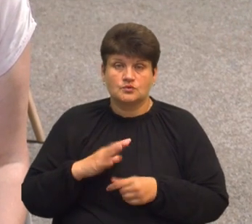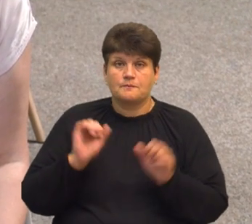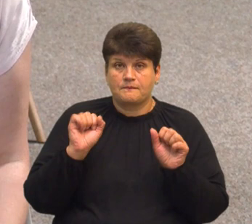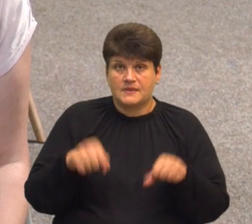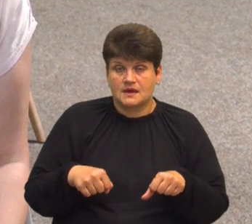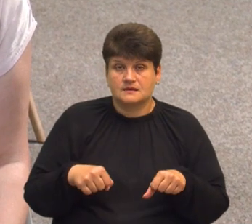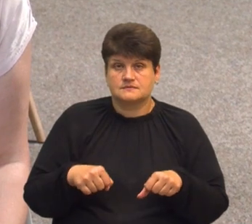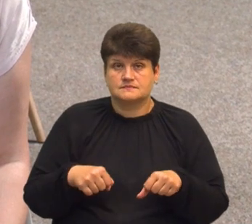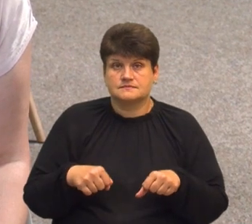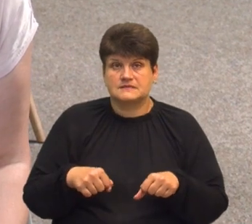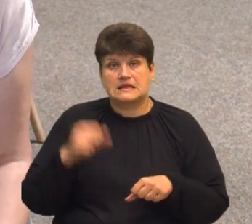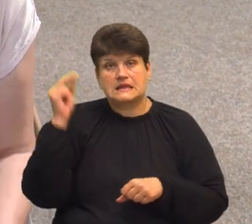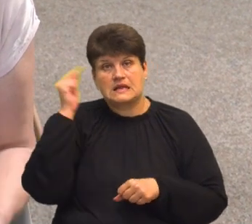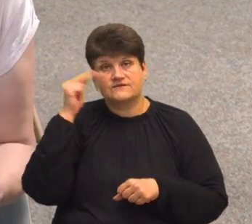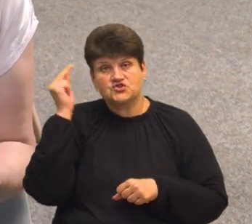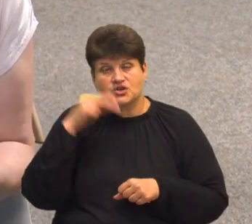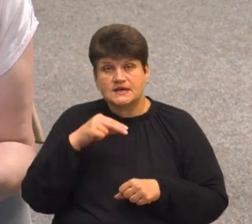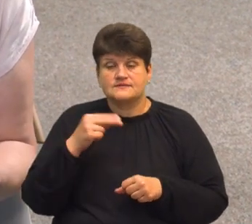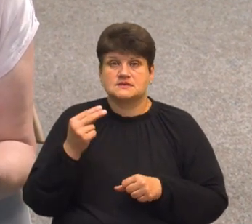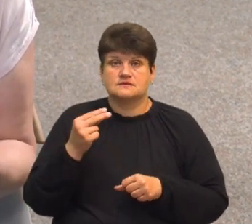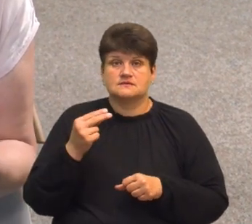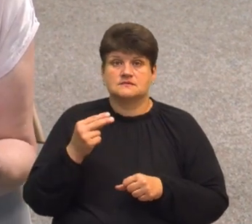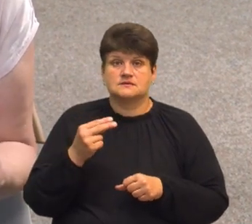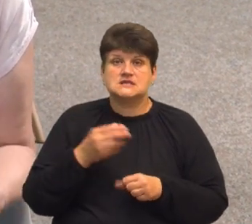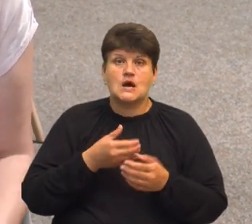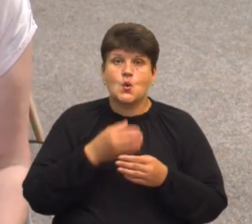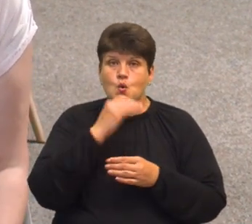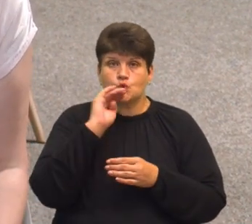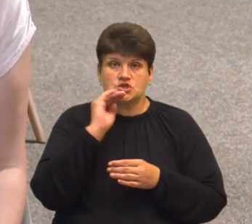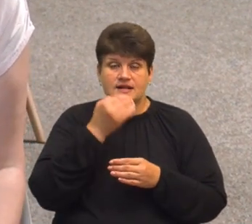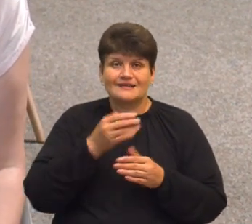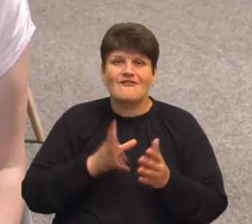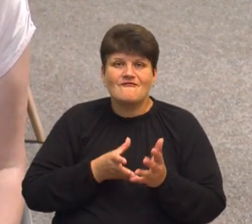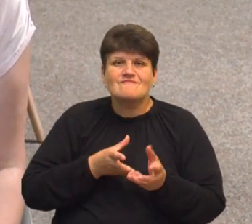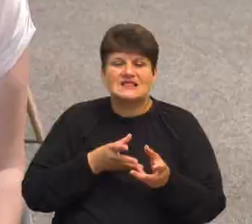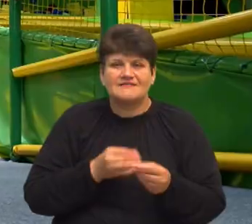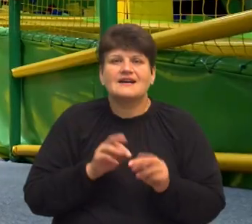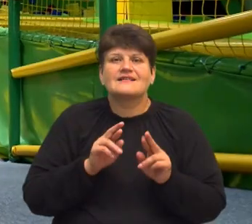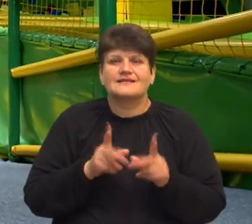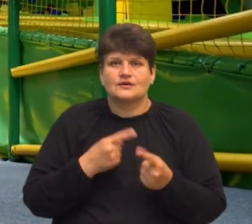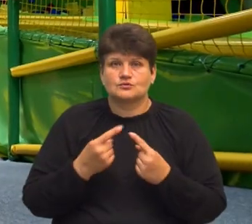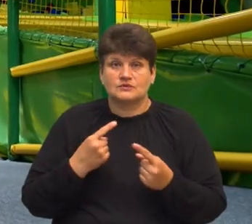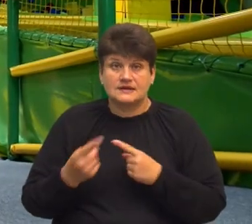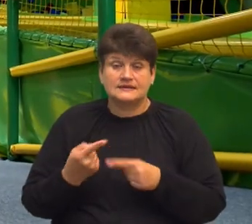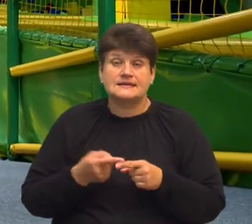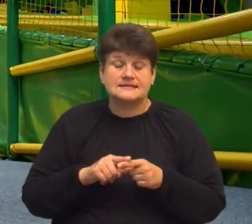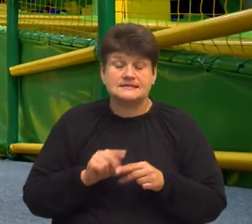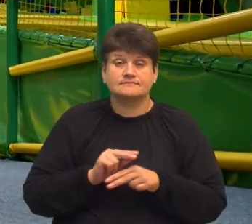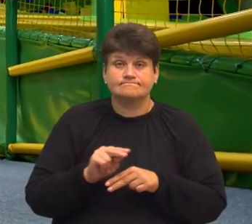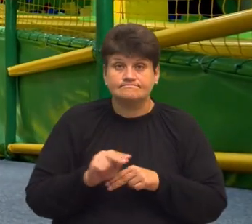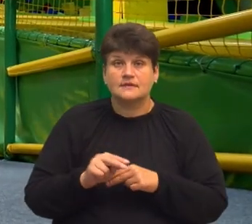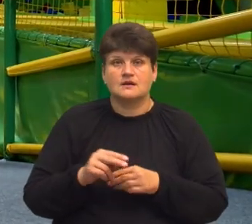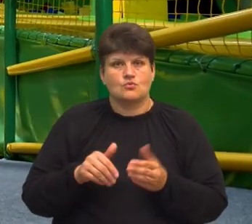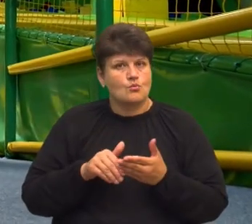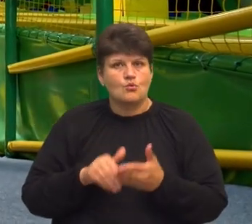навчився, бо це ущелина, вона впливає на те, як він розмовляє. Ці заняття дуже багато помогли